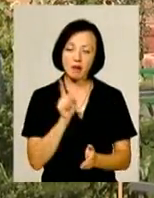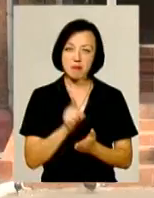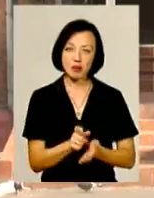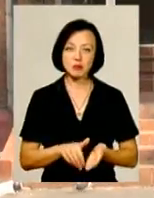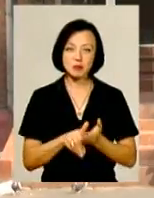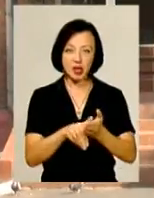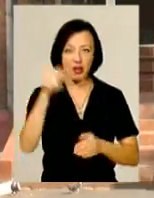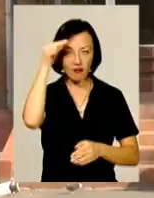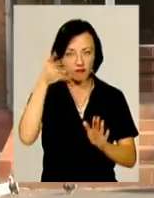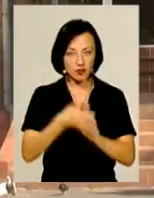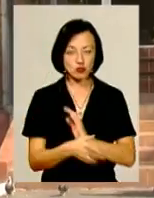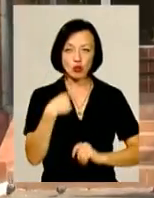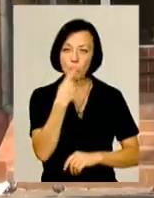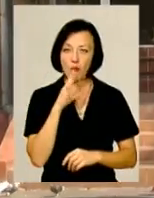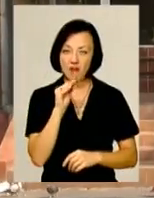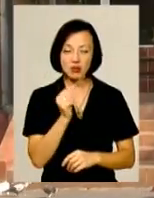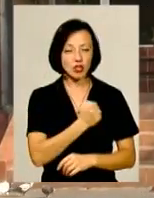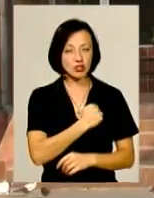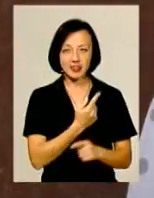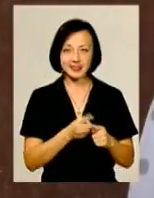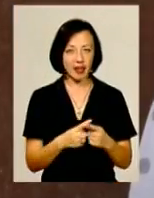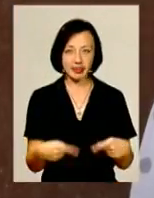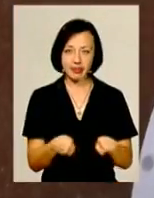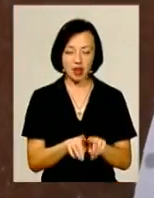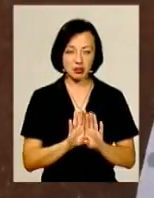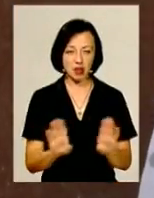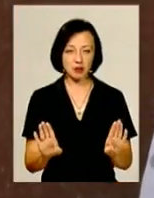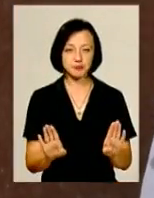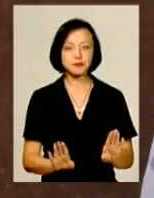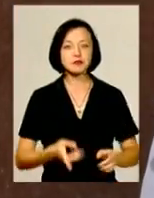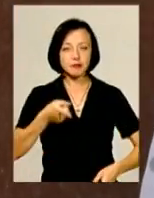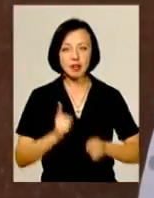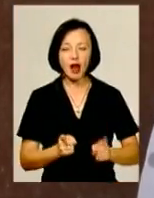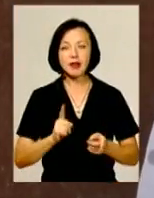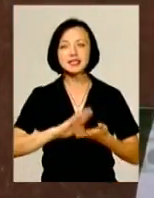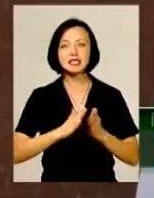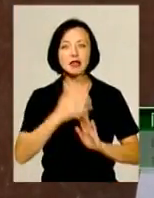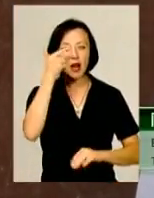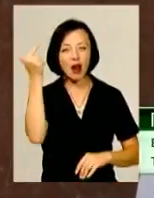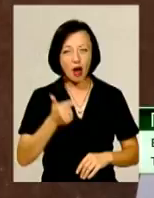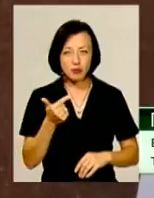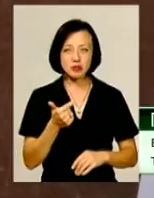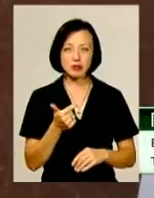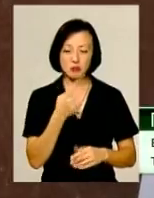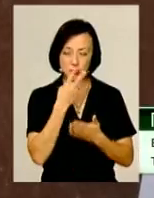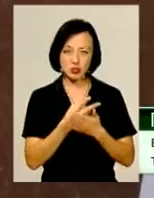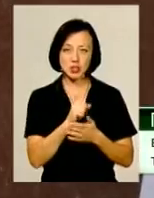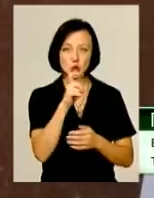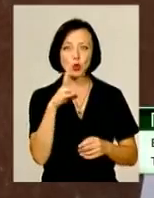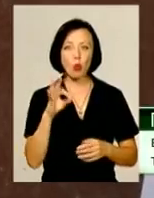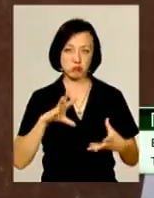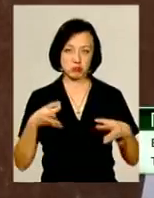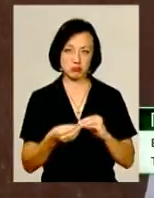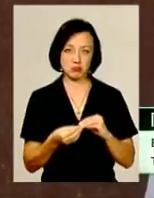сприяти вивченню мови. Та, на жаль, це не так. Про реальний стан грамотності говорять результати зовнішнього